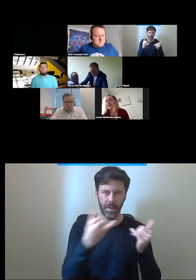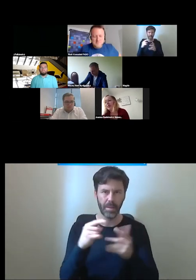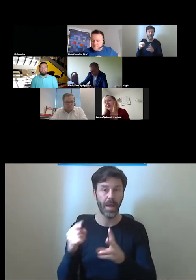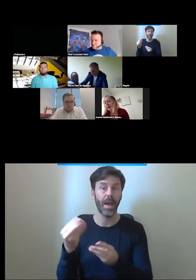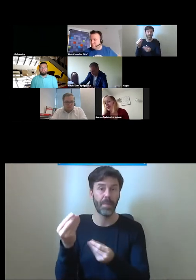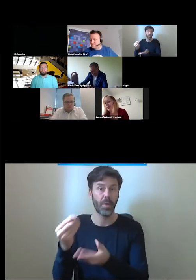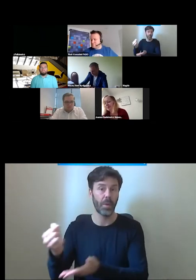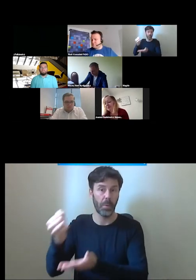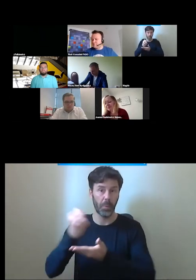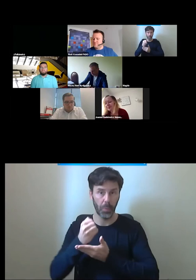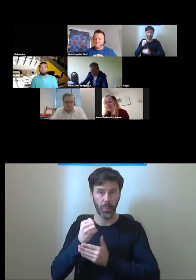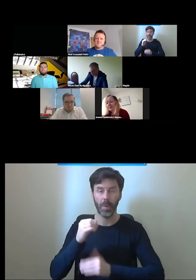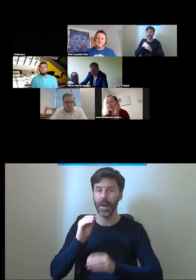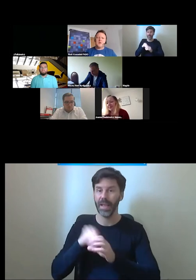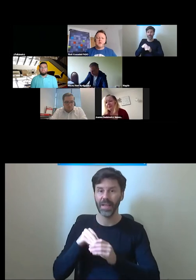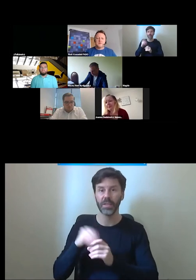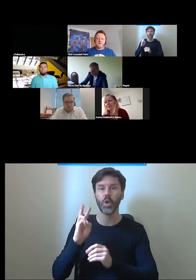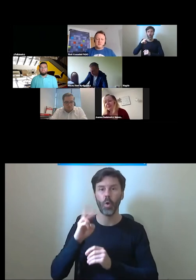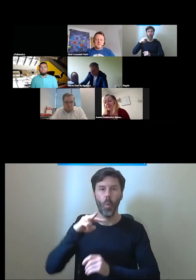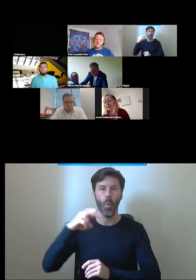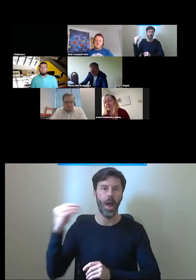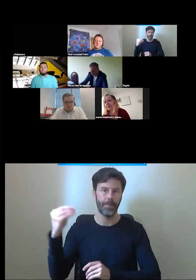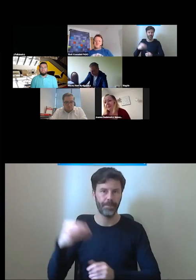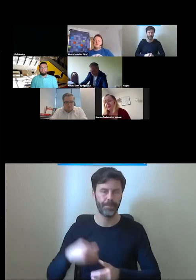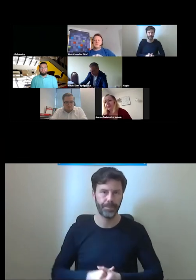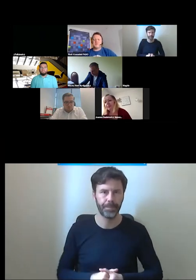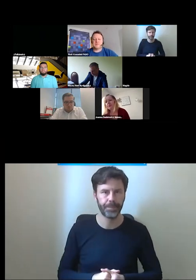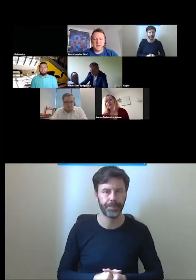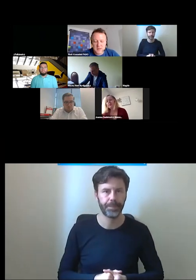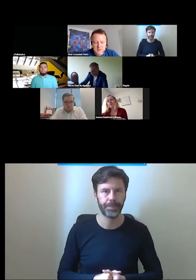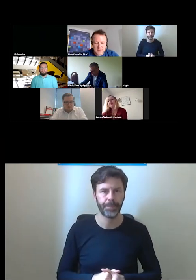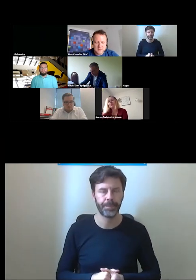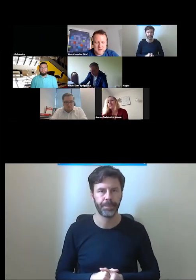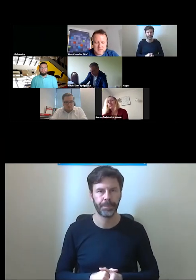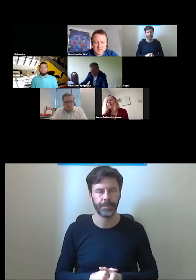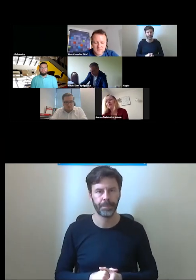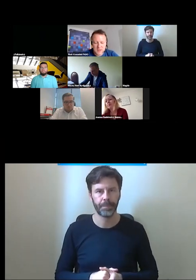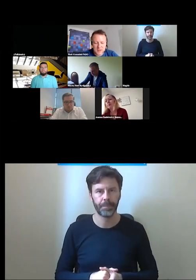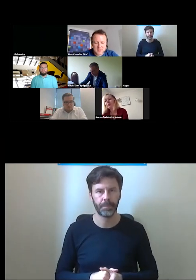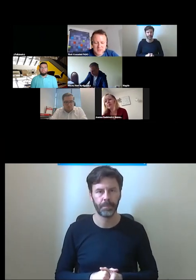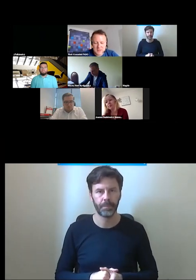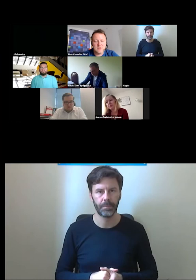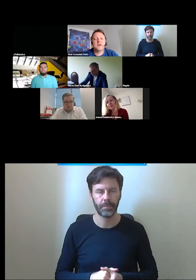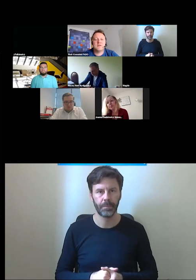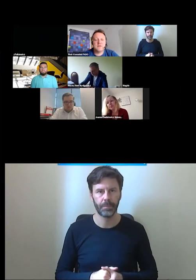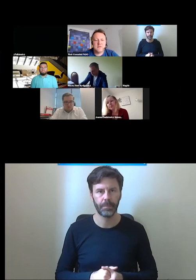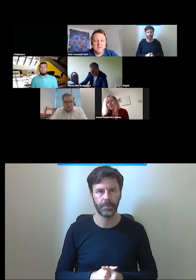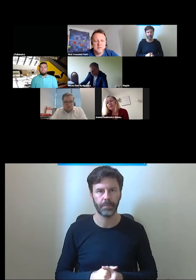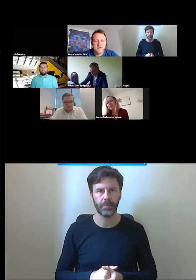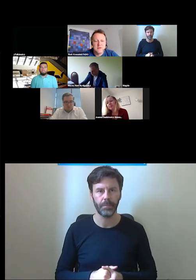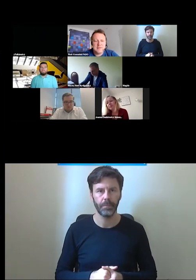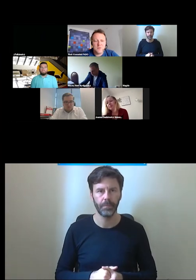dofinansowaniami unijnymi czyli to jest też to jest kwestia z jednej strony wynikająca z tego jak